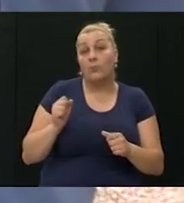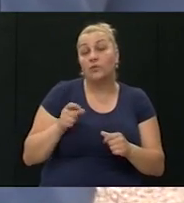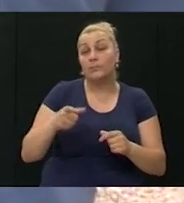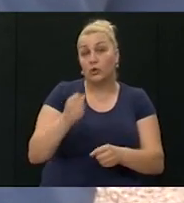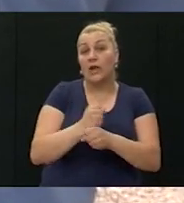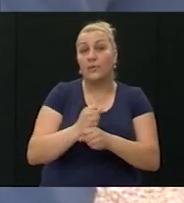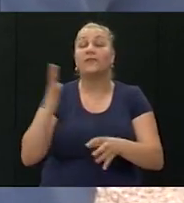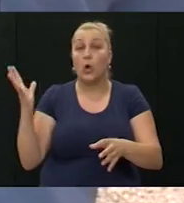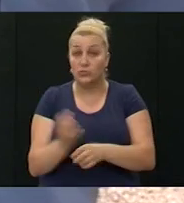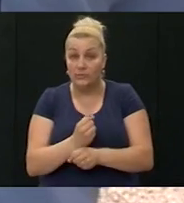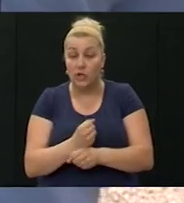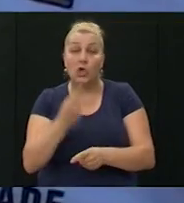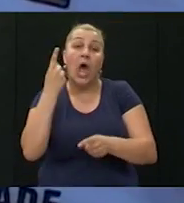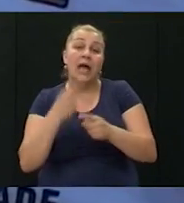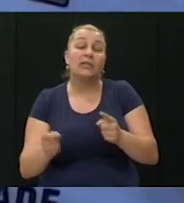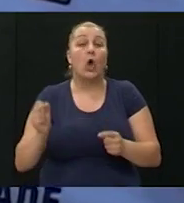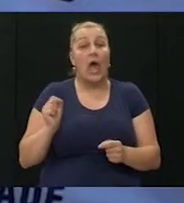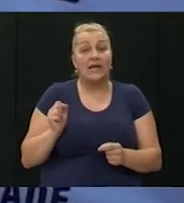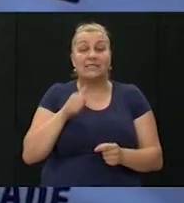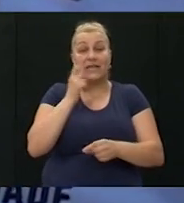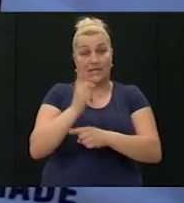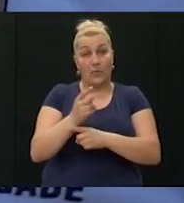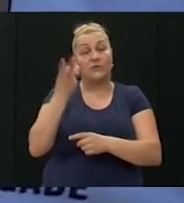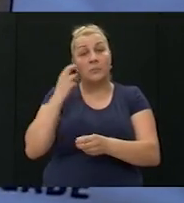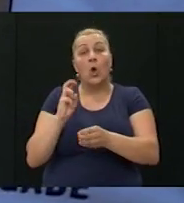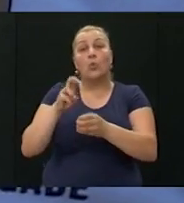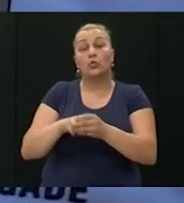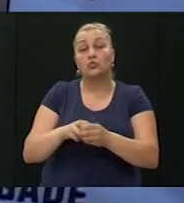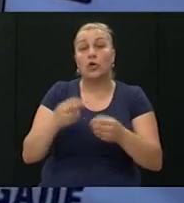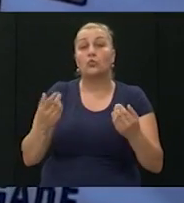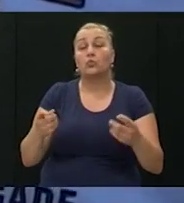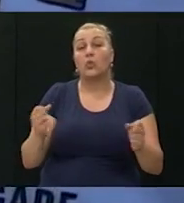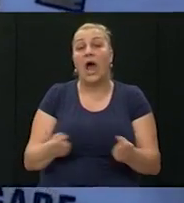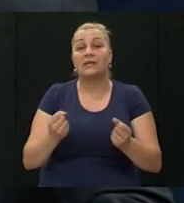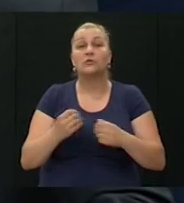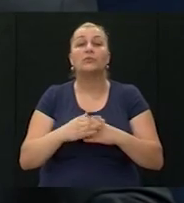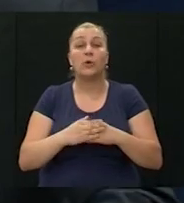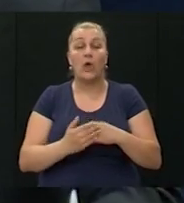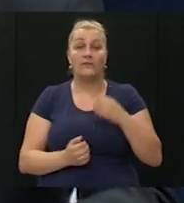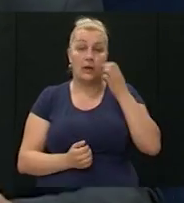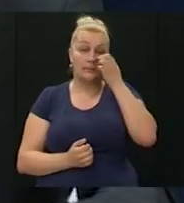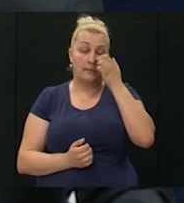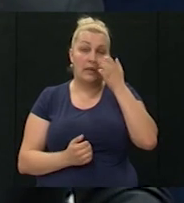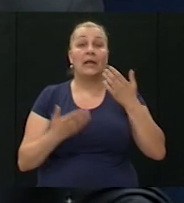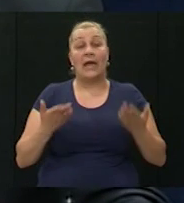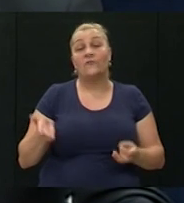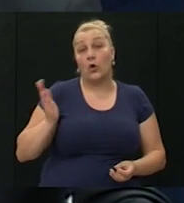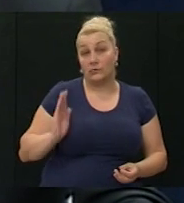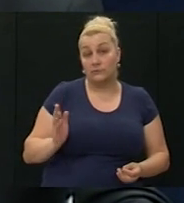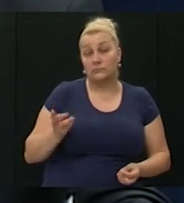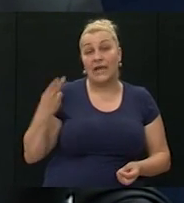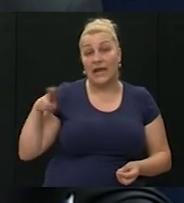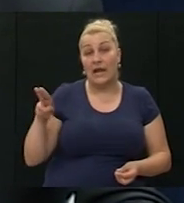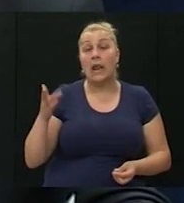to izvela vrlo uspješno, a dio gardista i zapovjednika bio je izravno uključen u akciju zbrojovka. Evo generale, videli smo priloge,